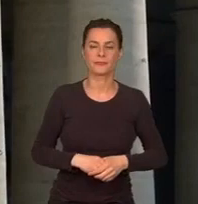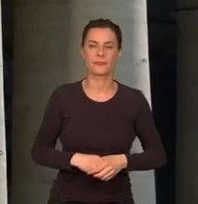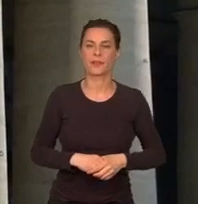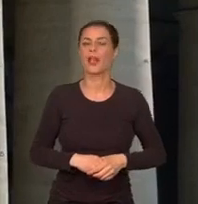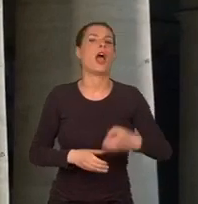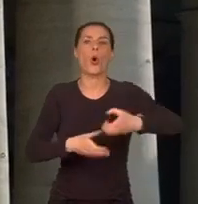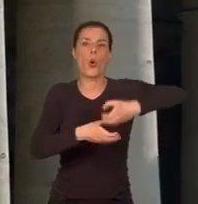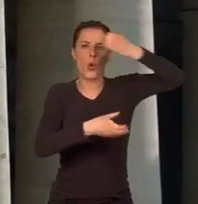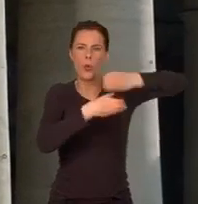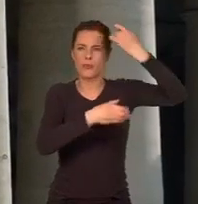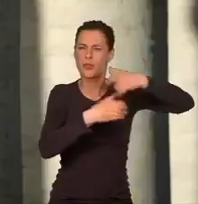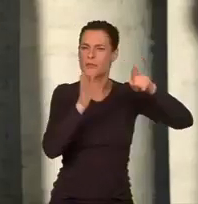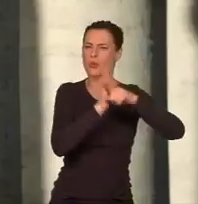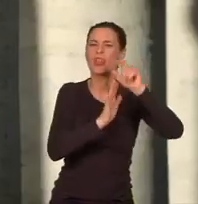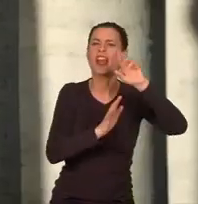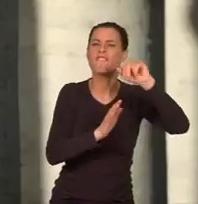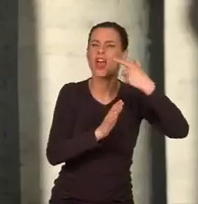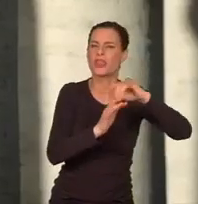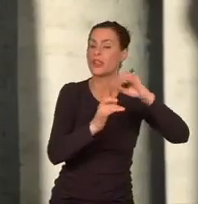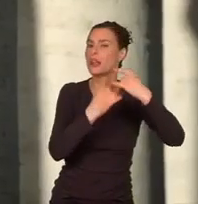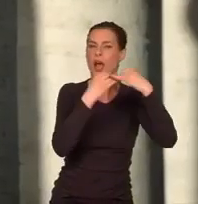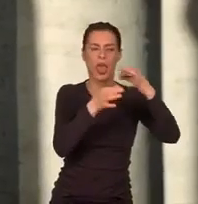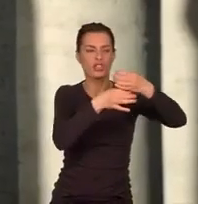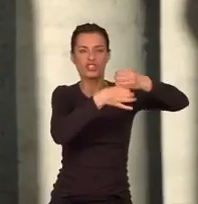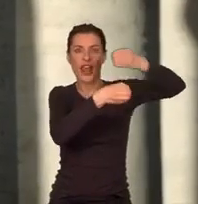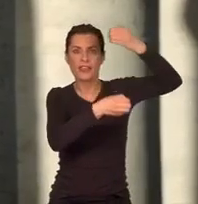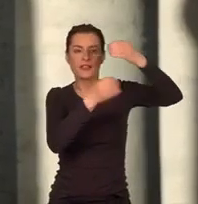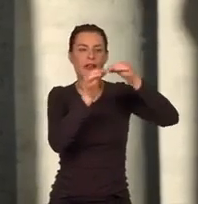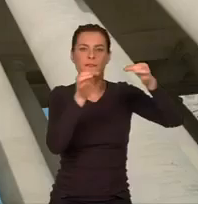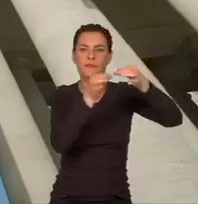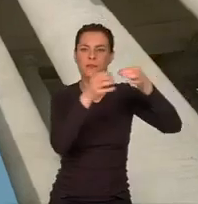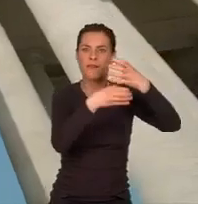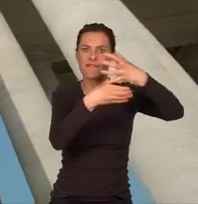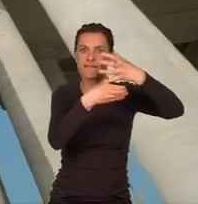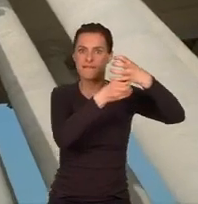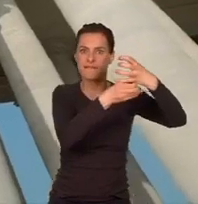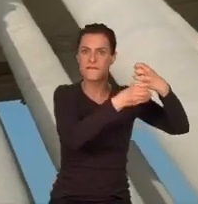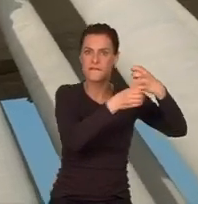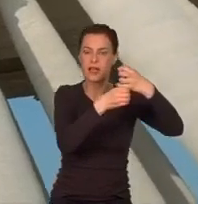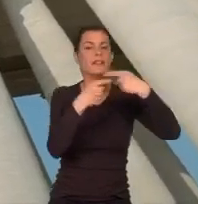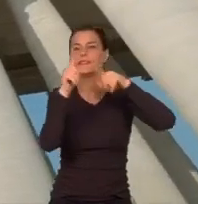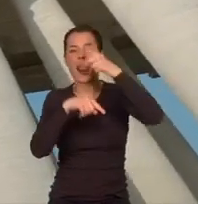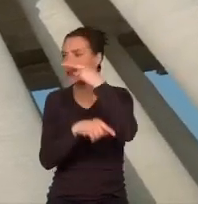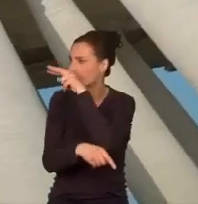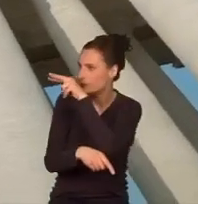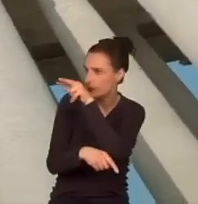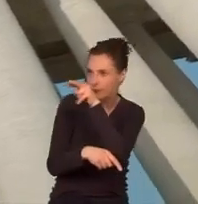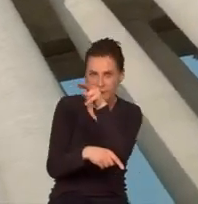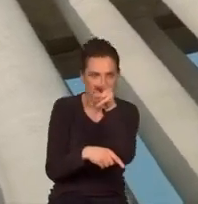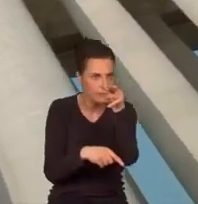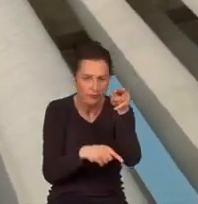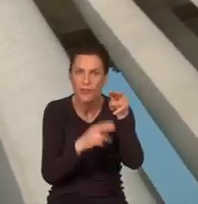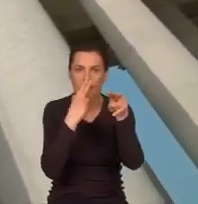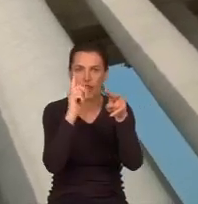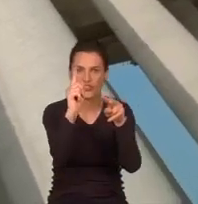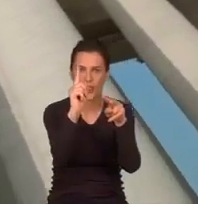Kolumny wykute ze szlachetnego trawertynu różniły się średnicą, więc w zależności od kąta z placu można zobaczyć jedną